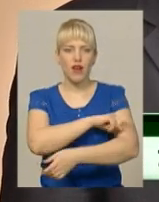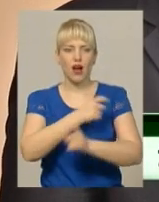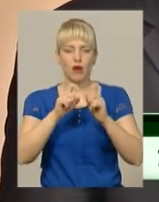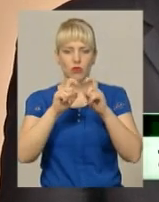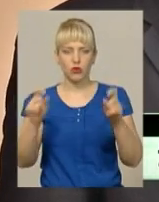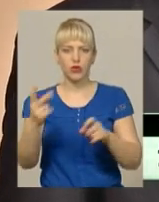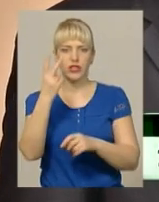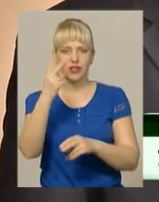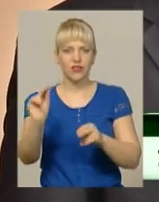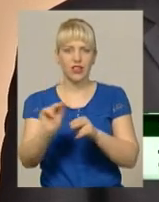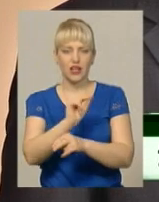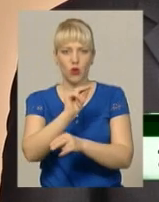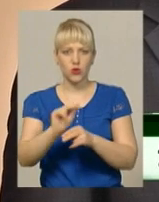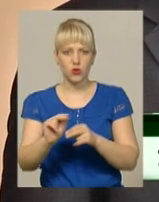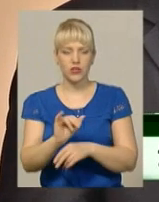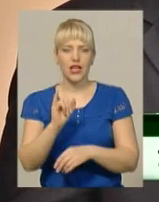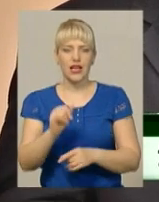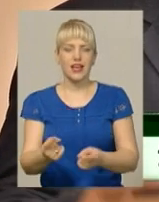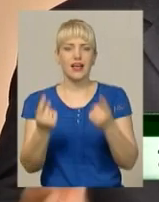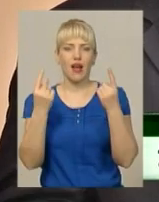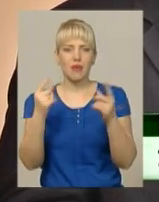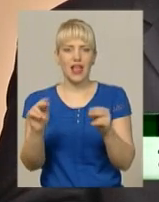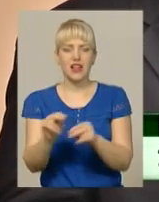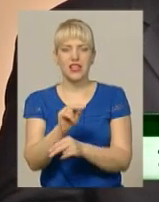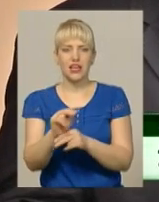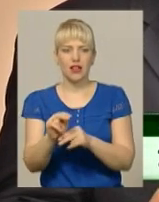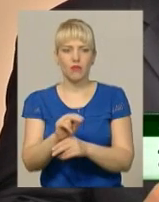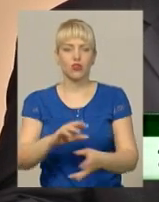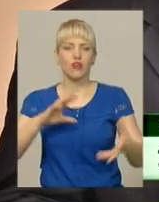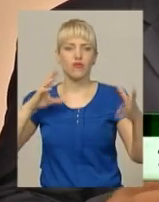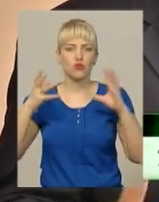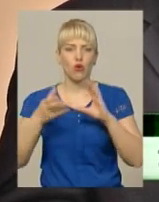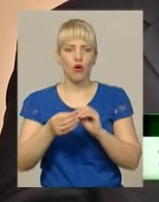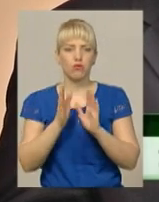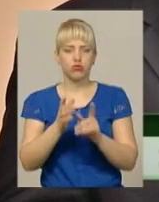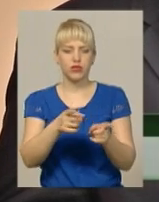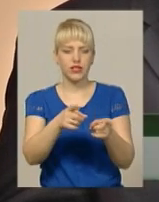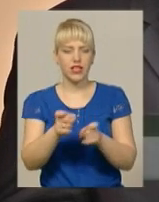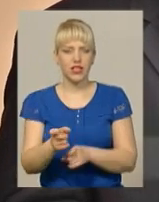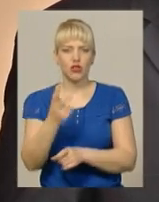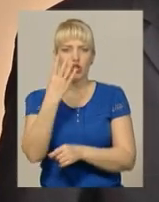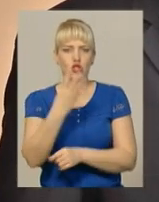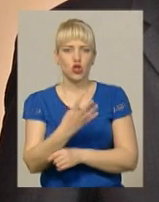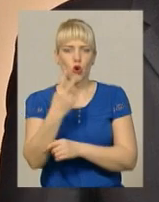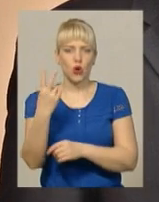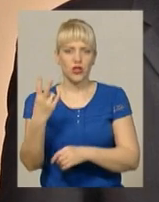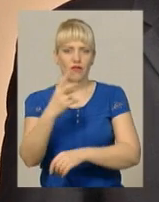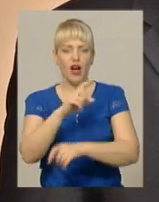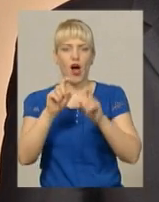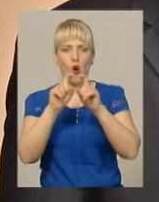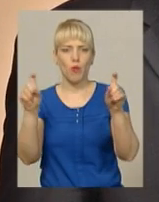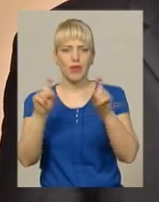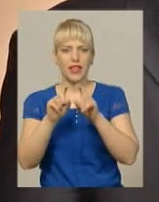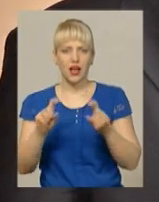реконструкції, і капітальний ремонт всього буде задіяно 42 об'єкти, забезпечення